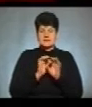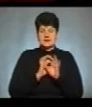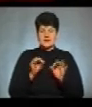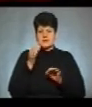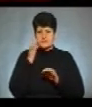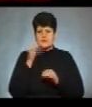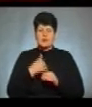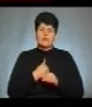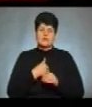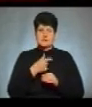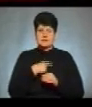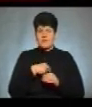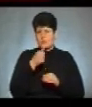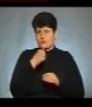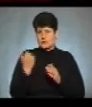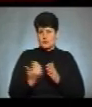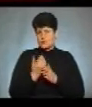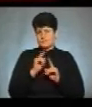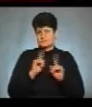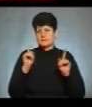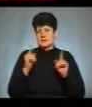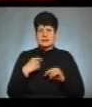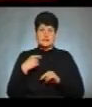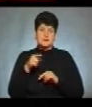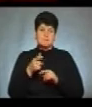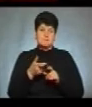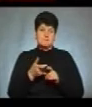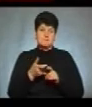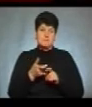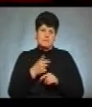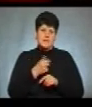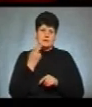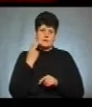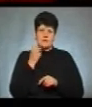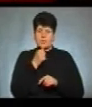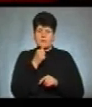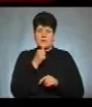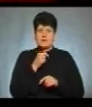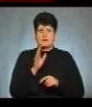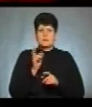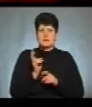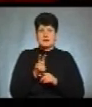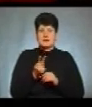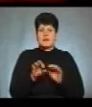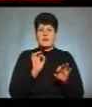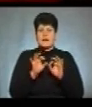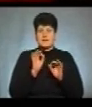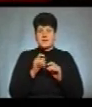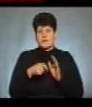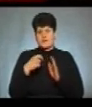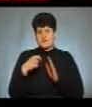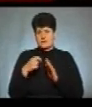я хочу себе пробувати в нових ролях. І тим більше я завжди мріла побувати на якомусь кастингу або знятися в якомусь дуже